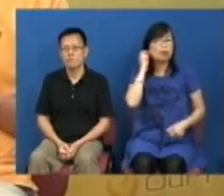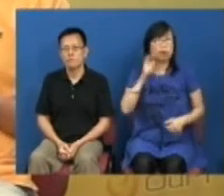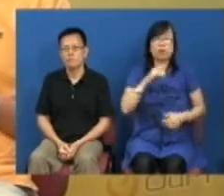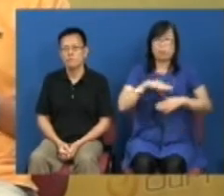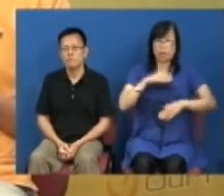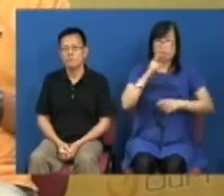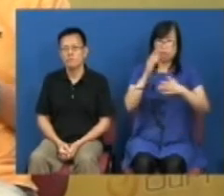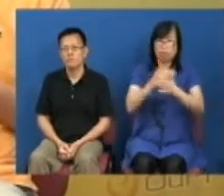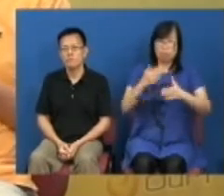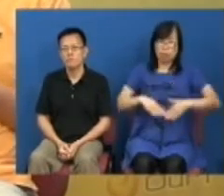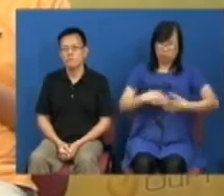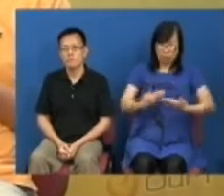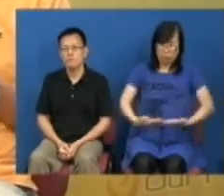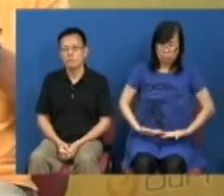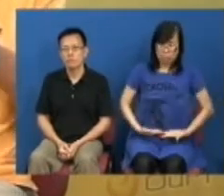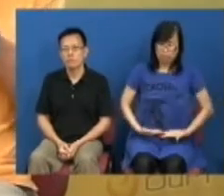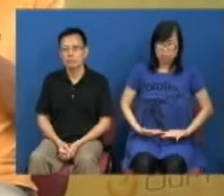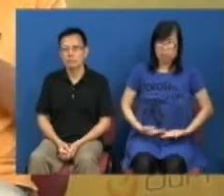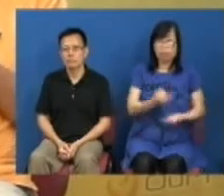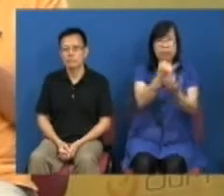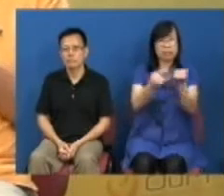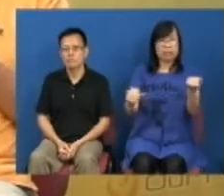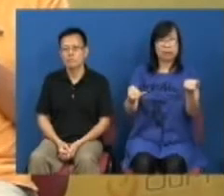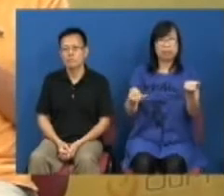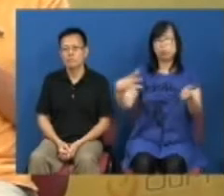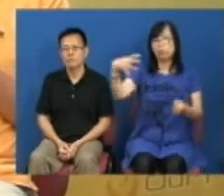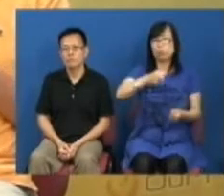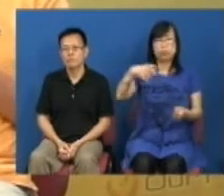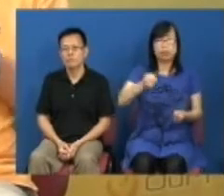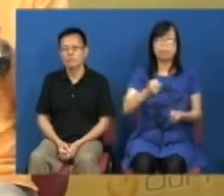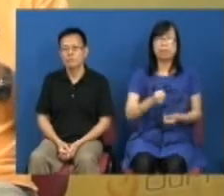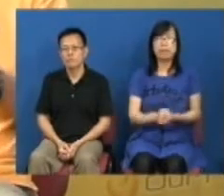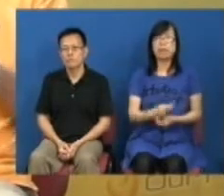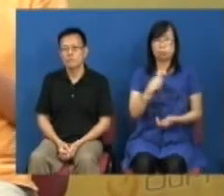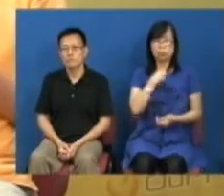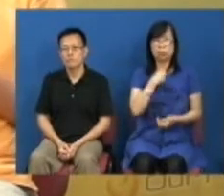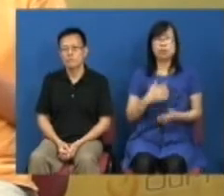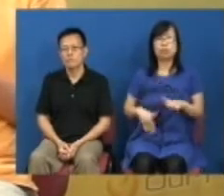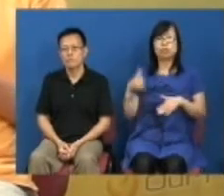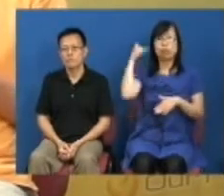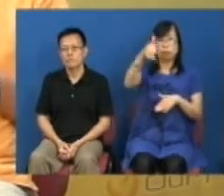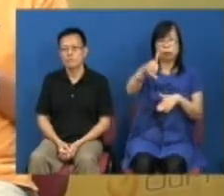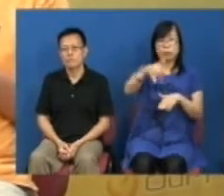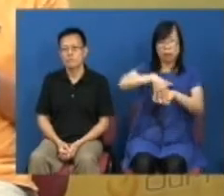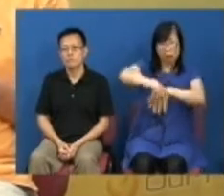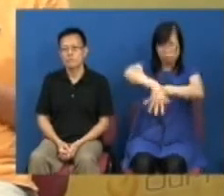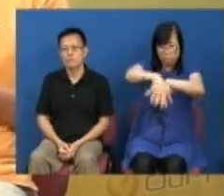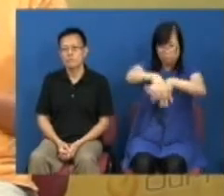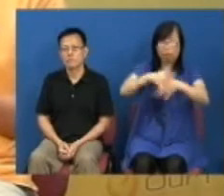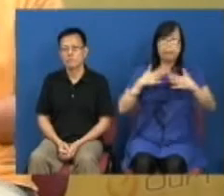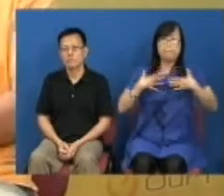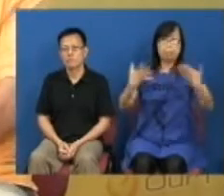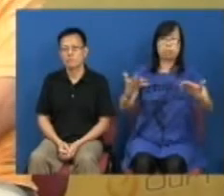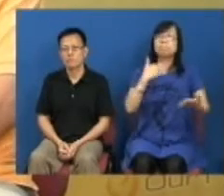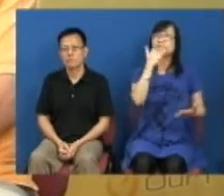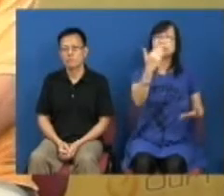在香港的分娩的权利在香港公立医院争取分娩的权利他们都会上街出来去表达他们的